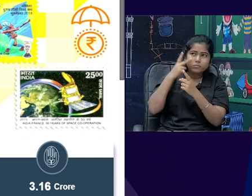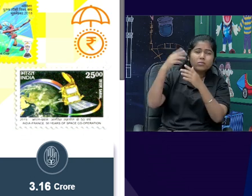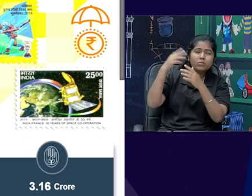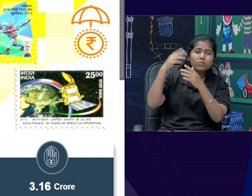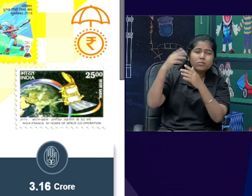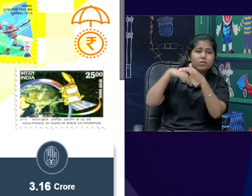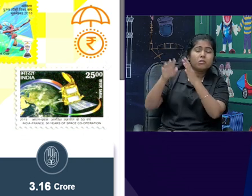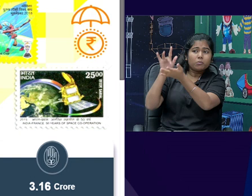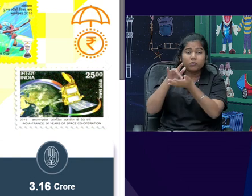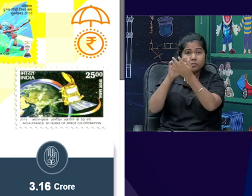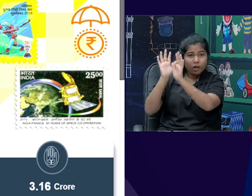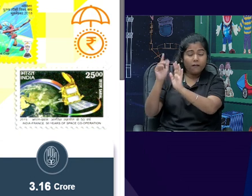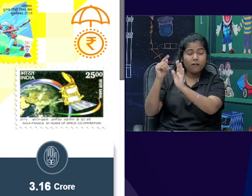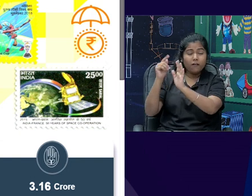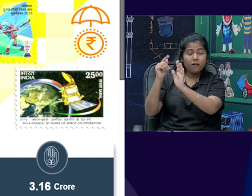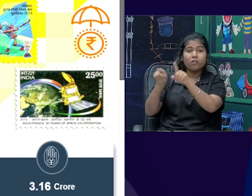profitability नहीं है,